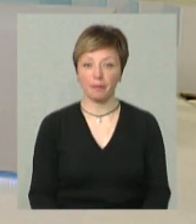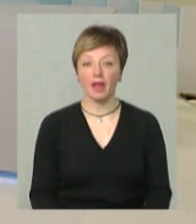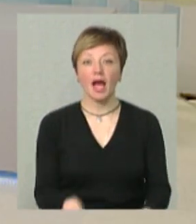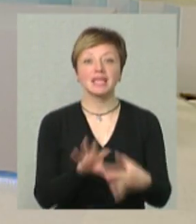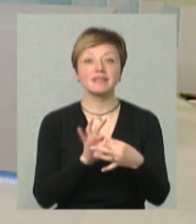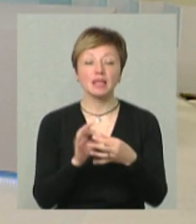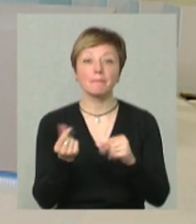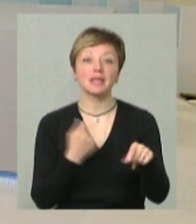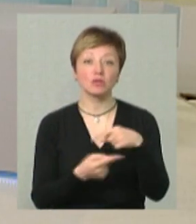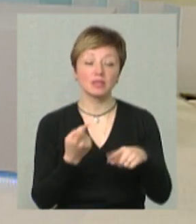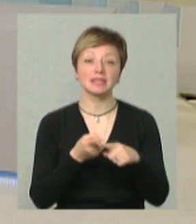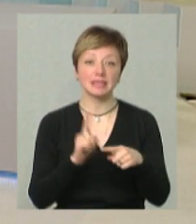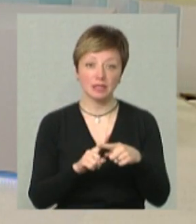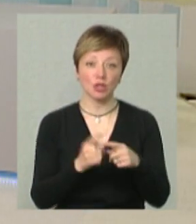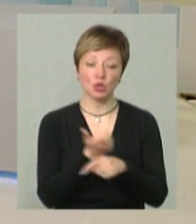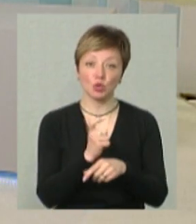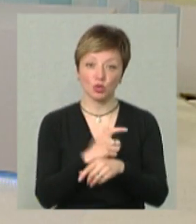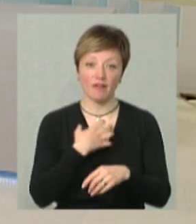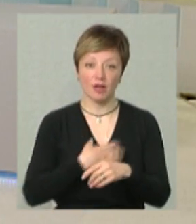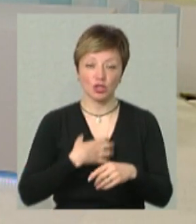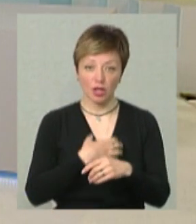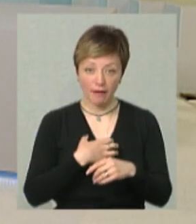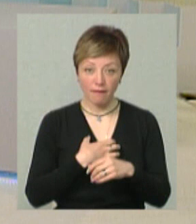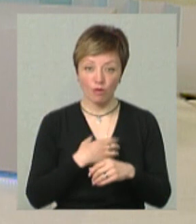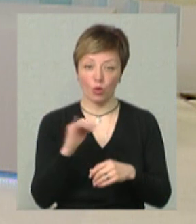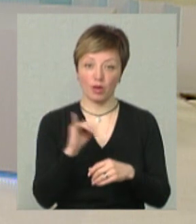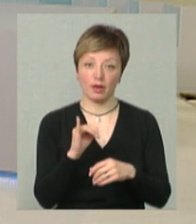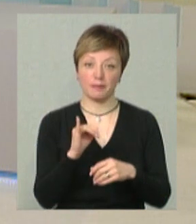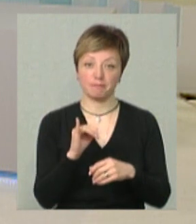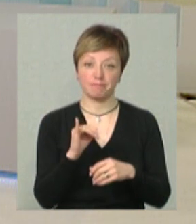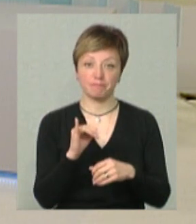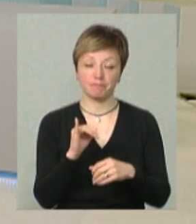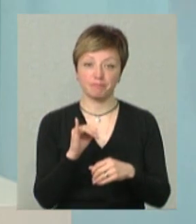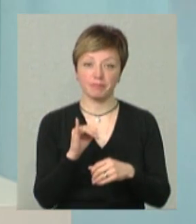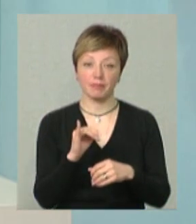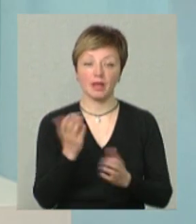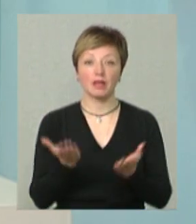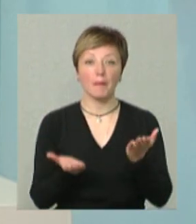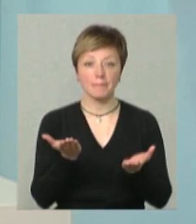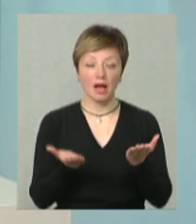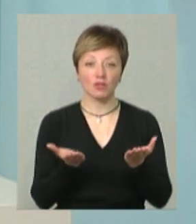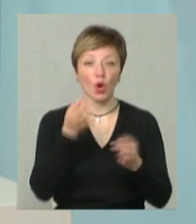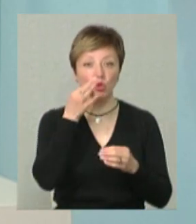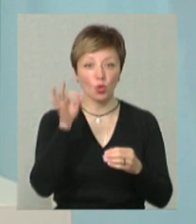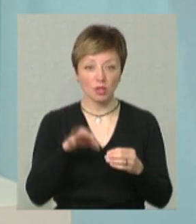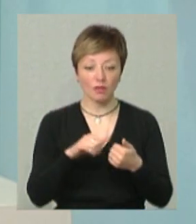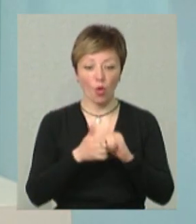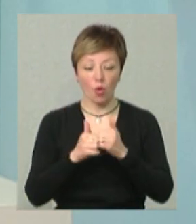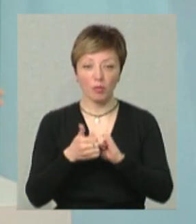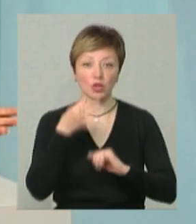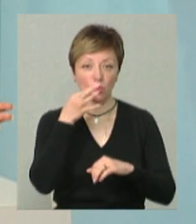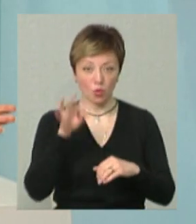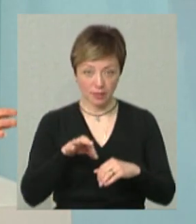зв'язки, бізнесові зв'язки – це дуже важливо. І, напевно, досвід, обмін